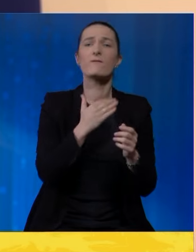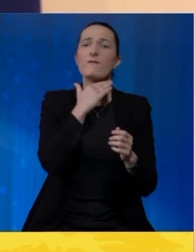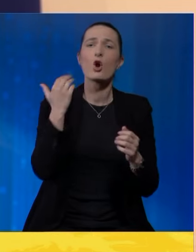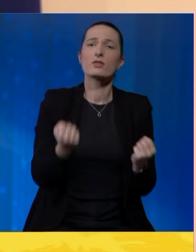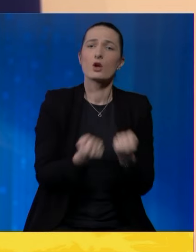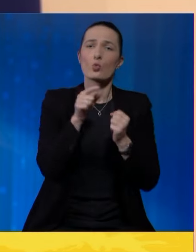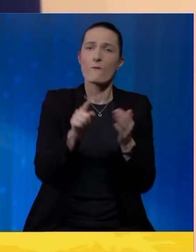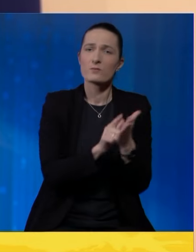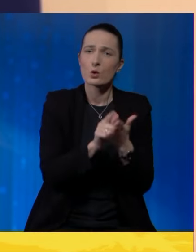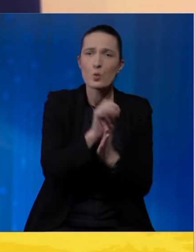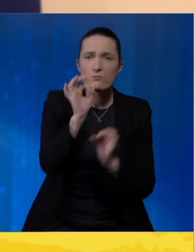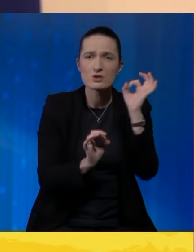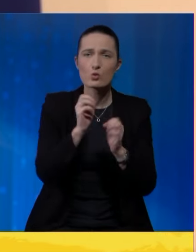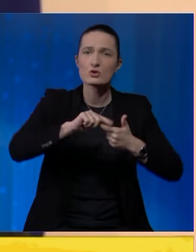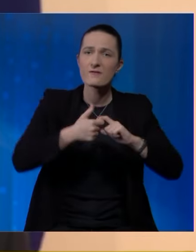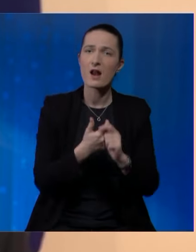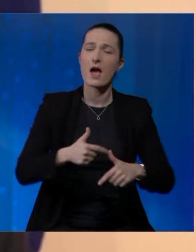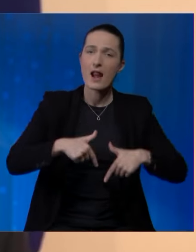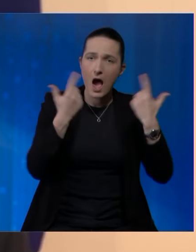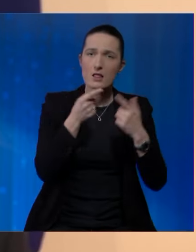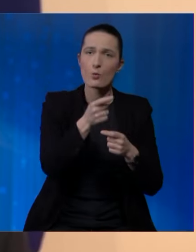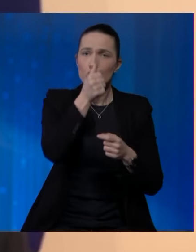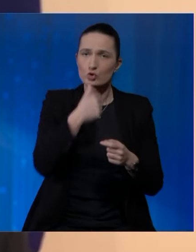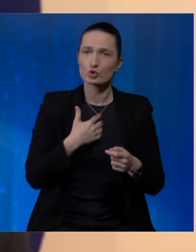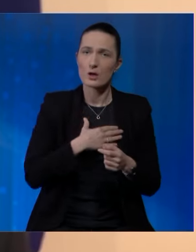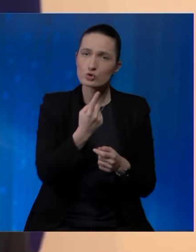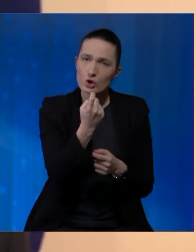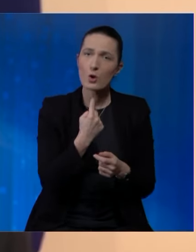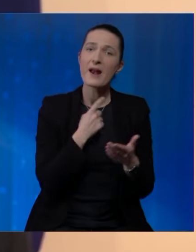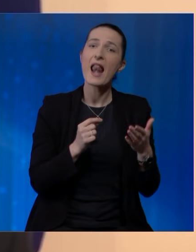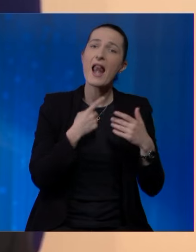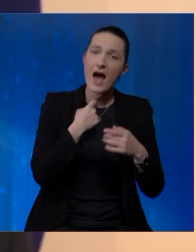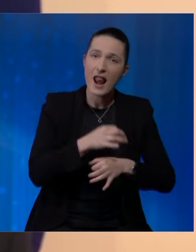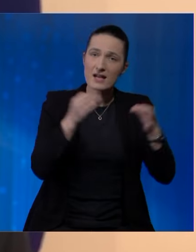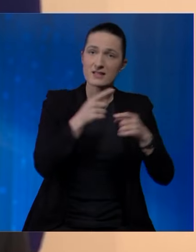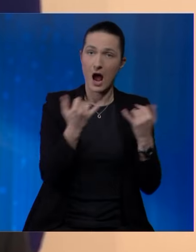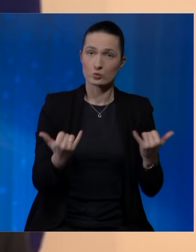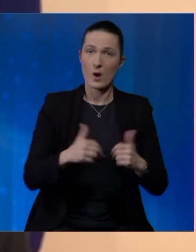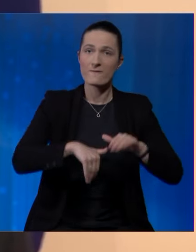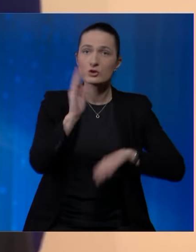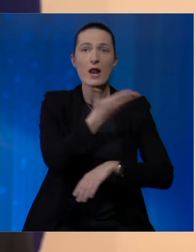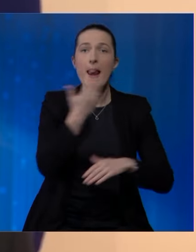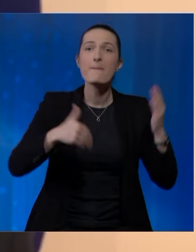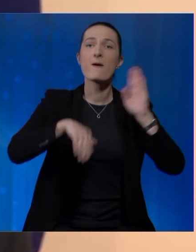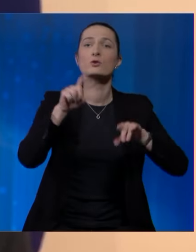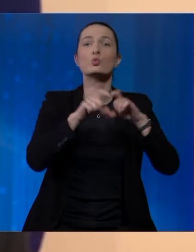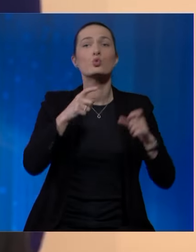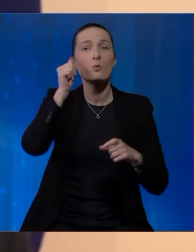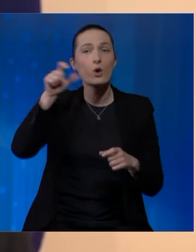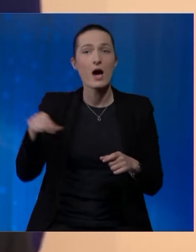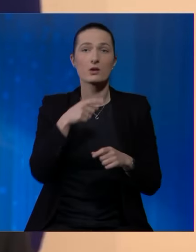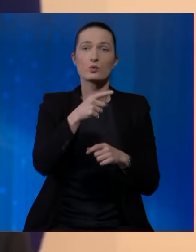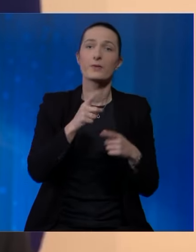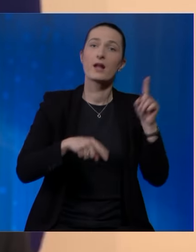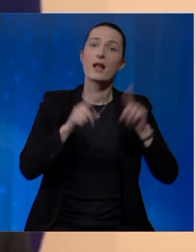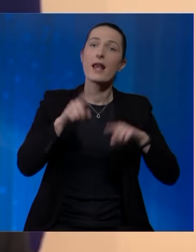trenutku procjenjujući stvari realnim, ali ono što želim još jednom naglasiti je da aktualna većina, definitivno danas je to potvrđeno, nema